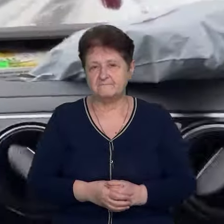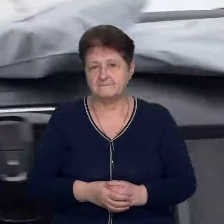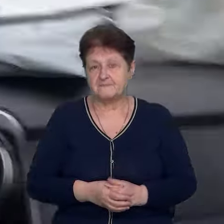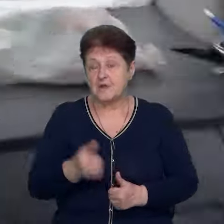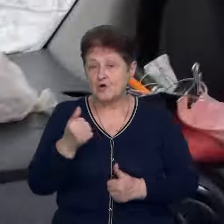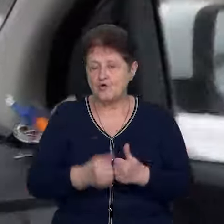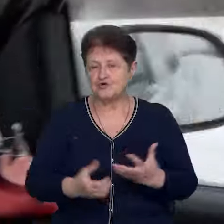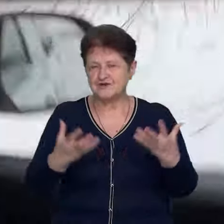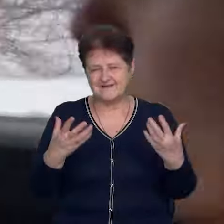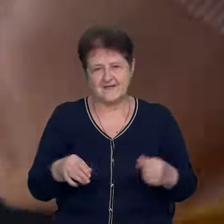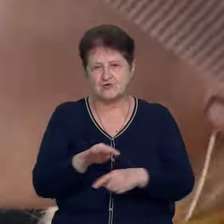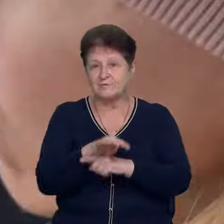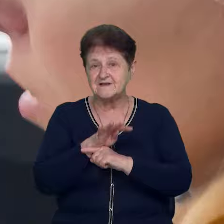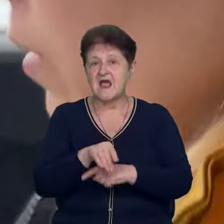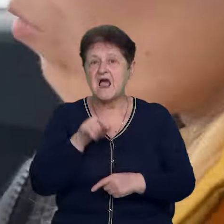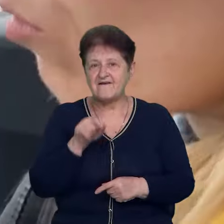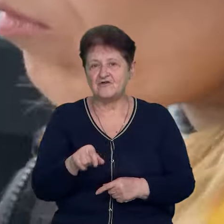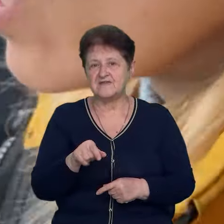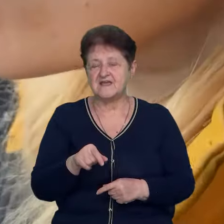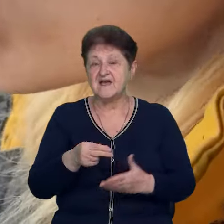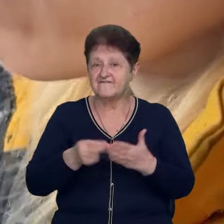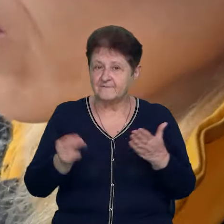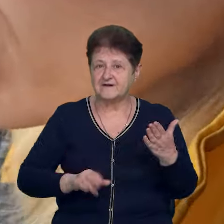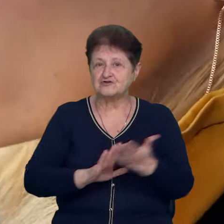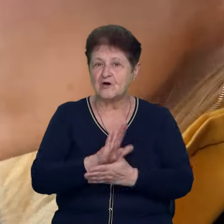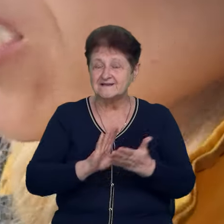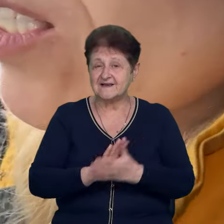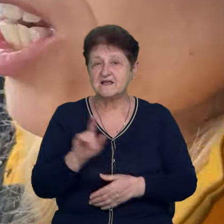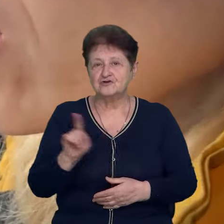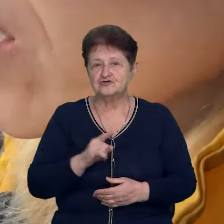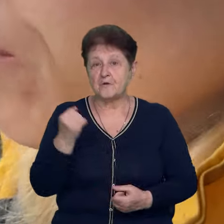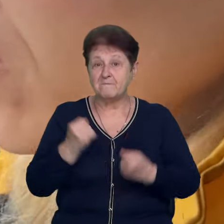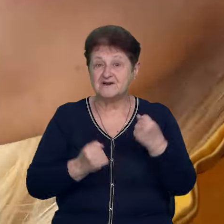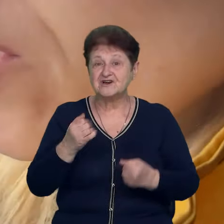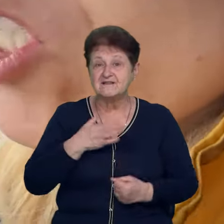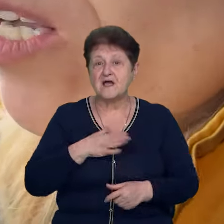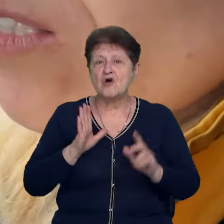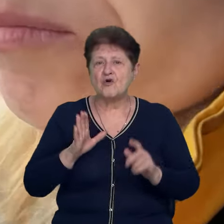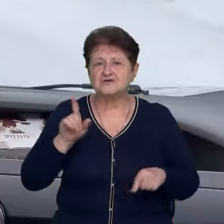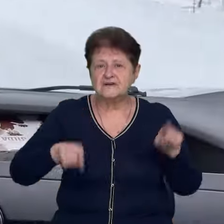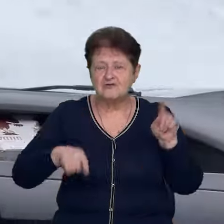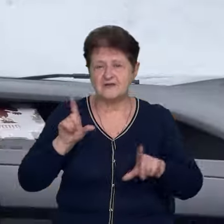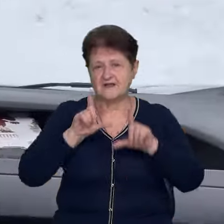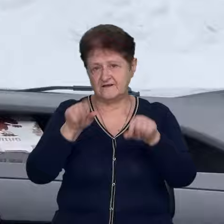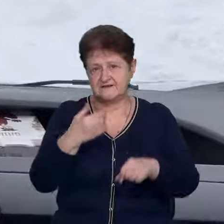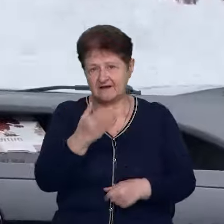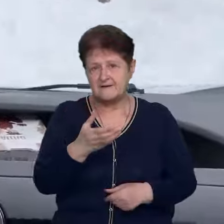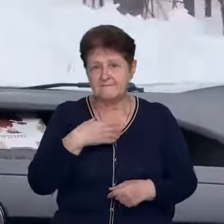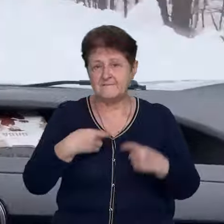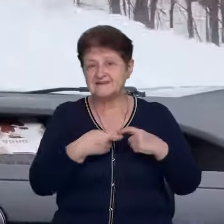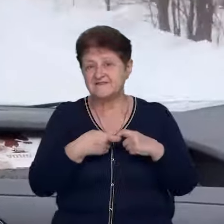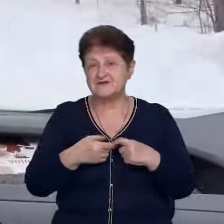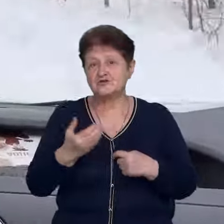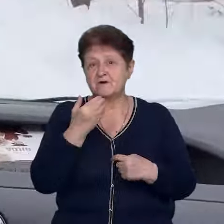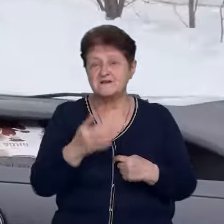Їх кожен день обстрілюють, а вони виписують газети лише для того, щоб машина наша хоча б до них їздила. Ми просто зв'язок